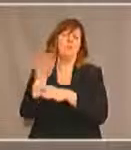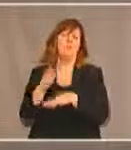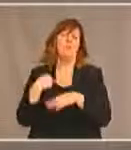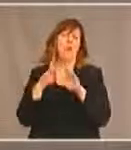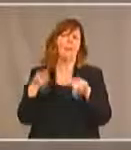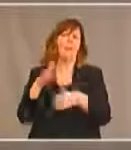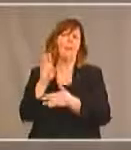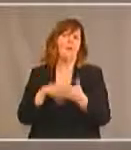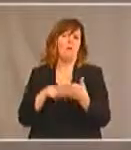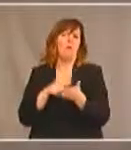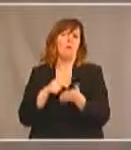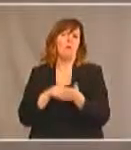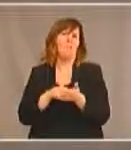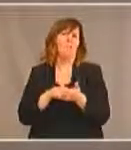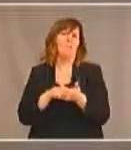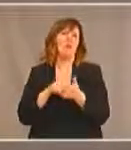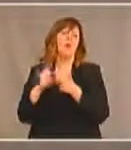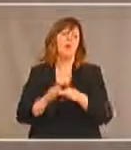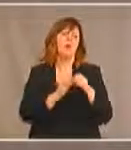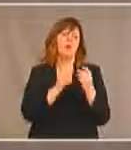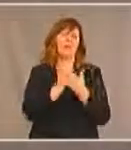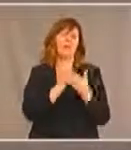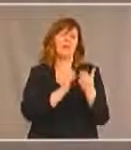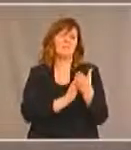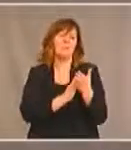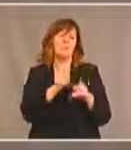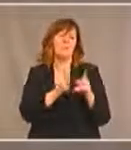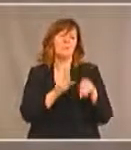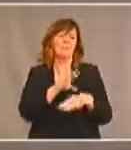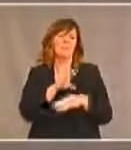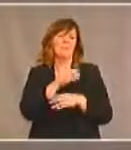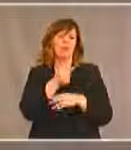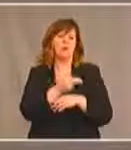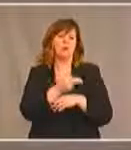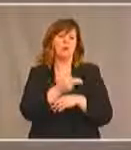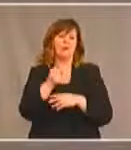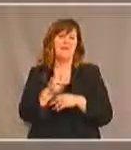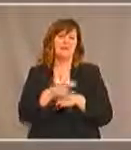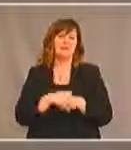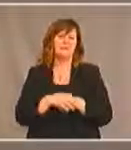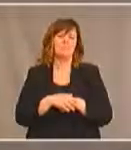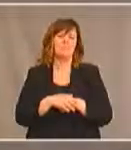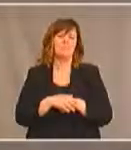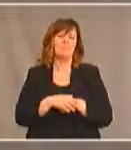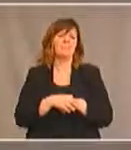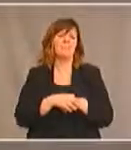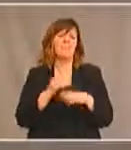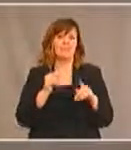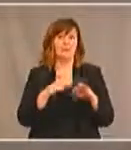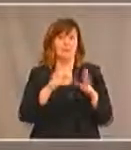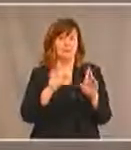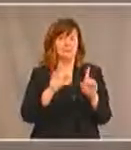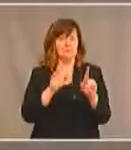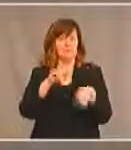pour ce qui est de la convention des personnes ayant un handicap convention des Nations Unies et cette rencontre se fera à